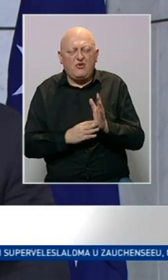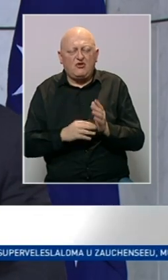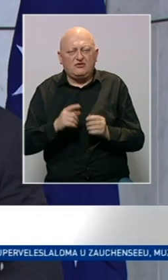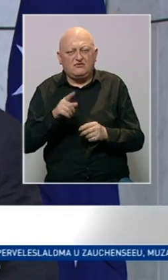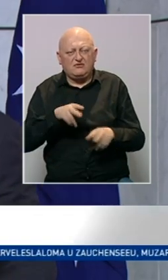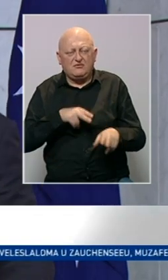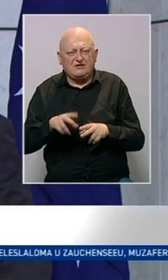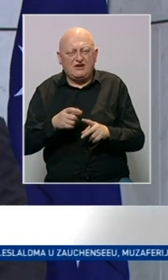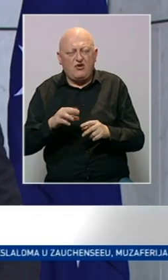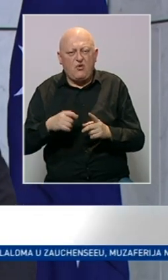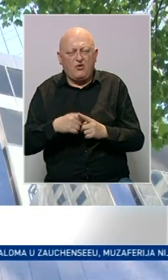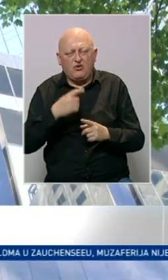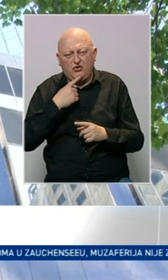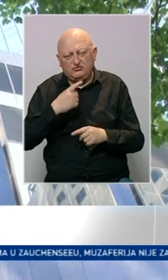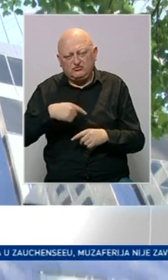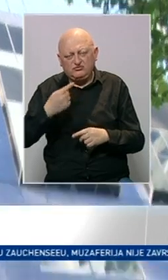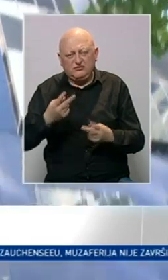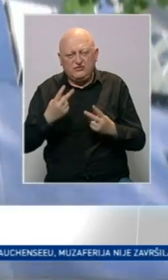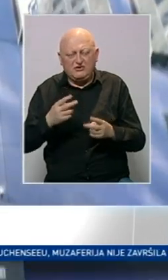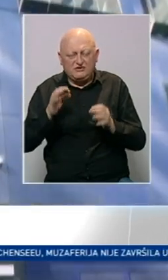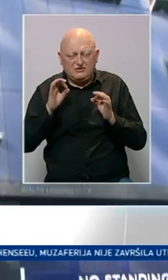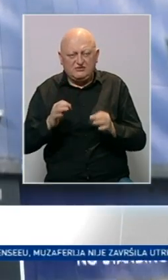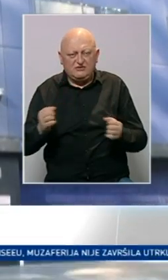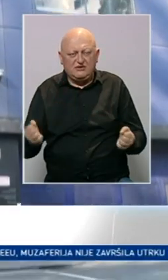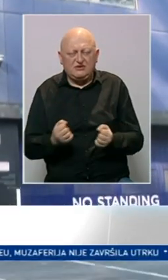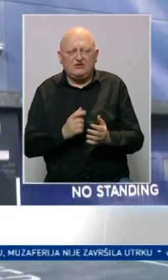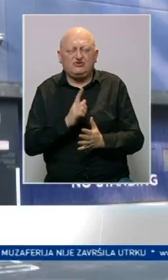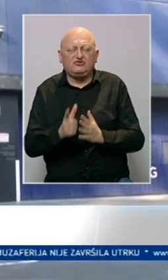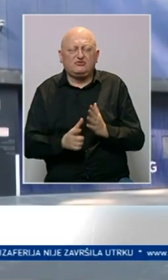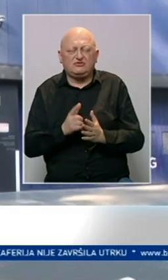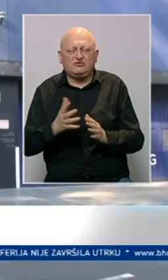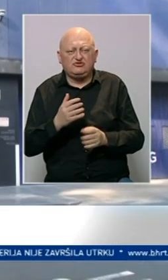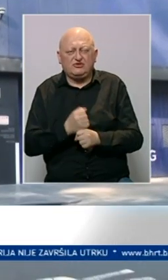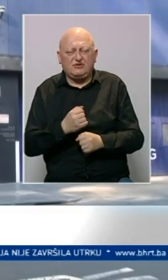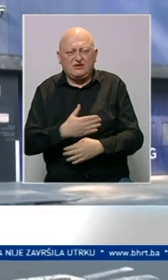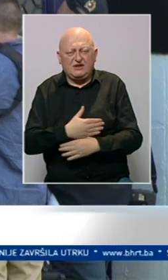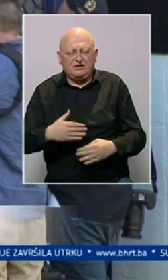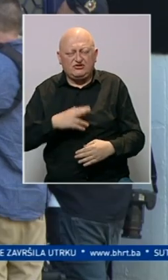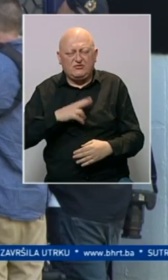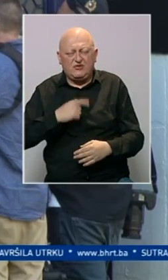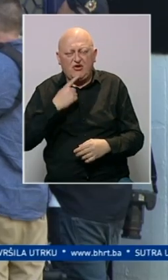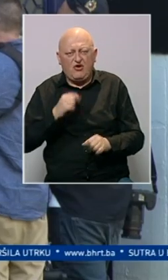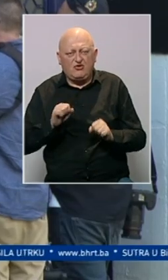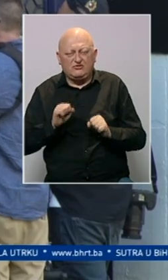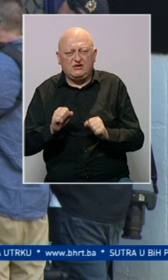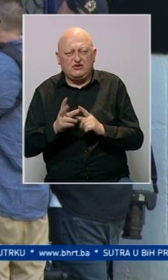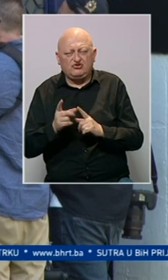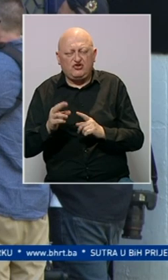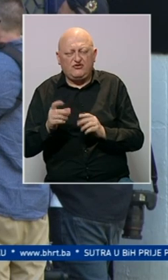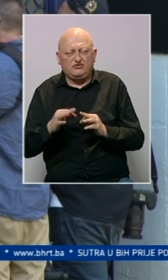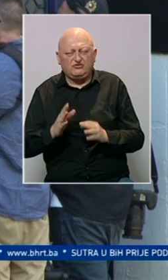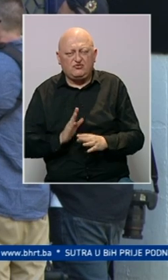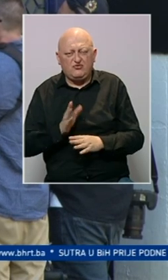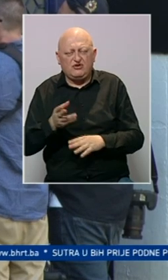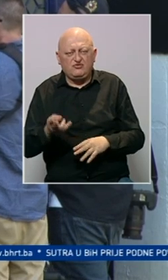ali i ministar Hawke, koji je naglasio da je važno ostati siguran u teškim vremenima, na čemu radi granična policija koja je zaustavila Djokovića na